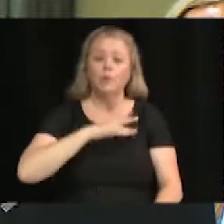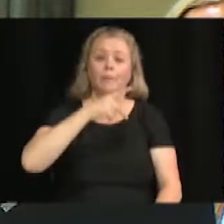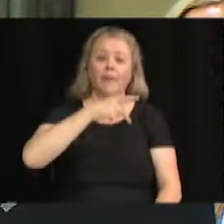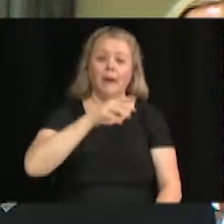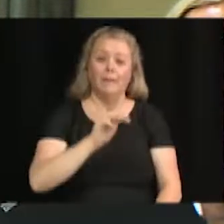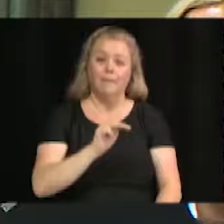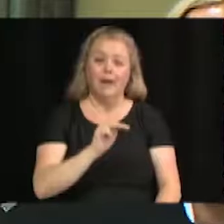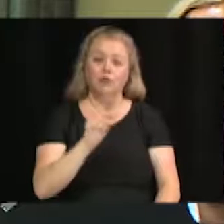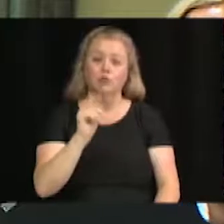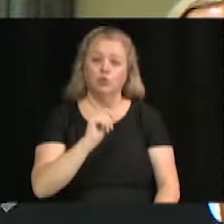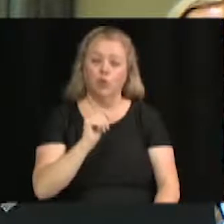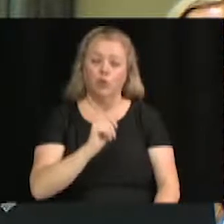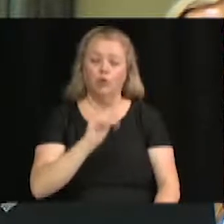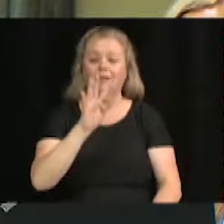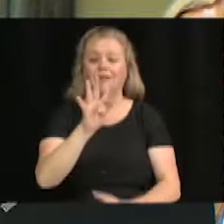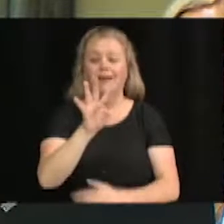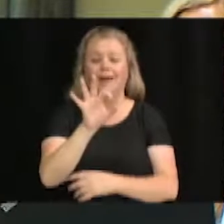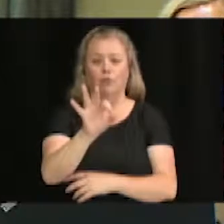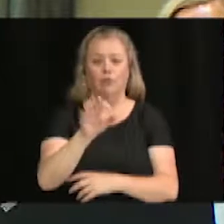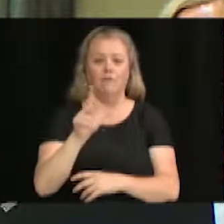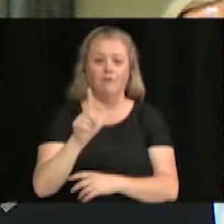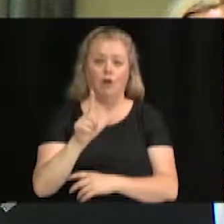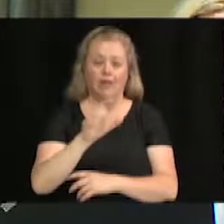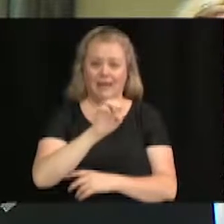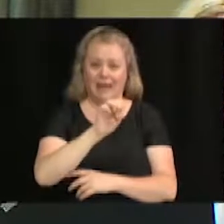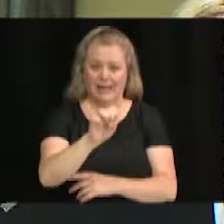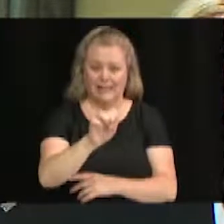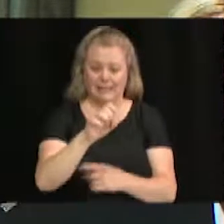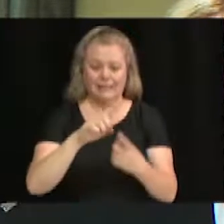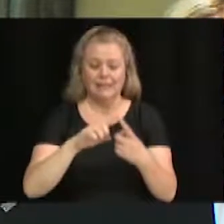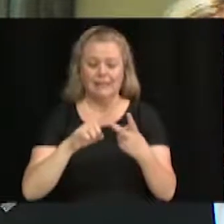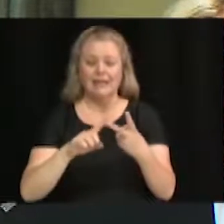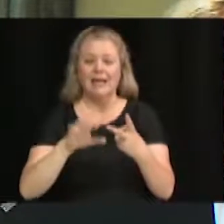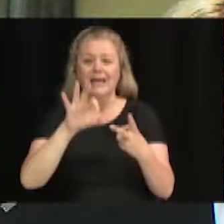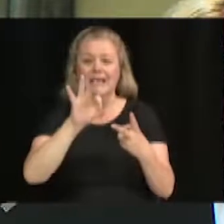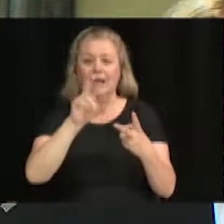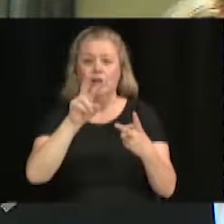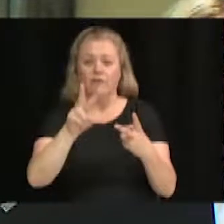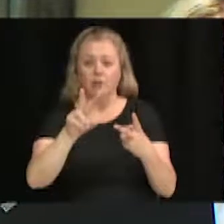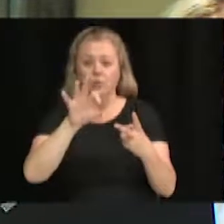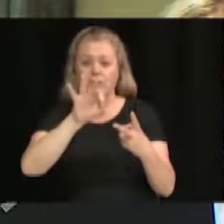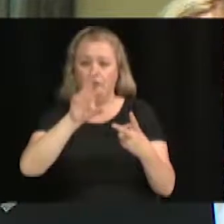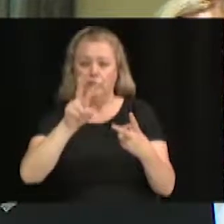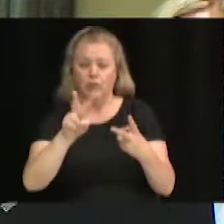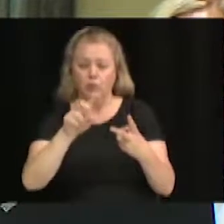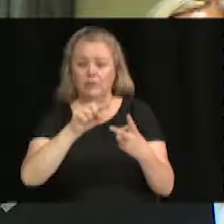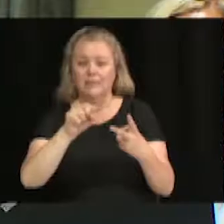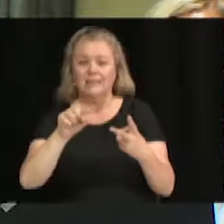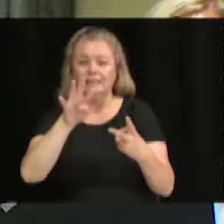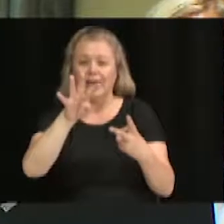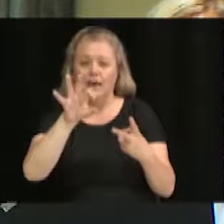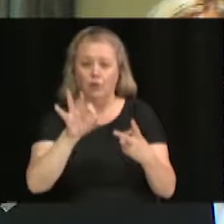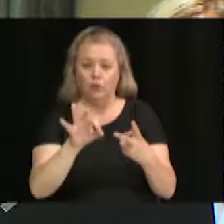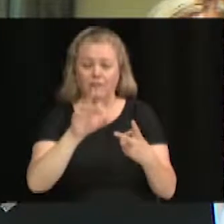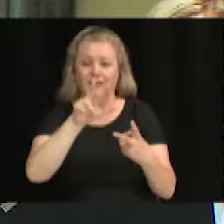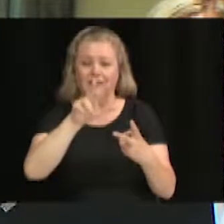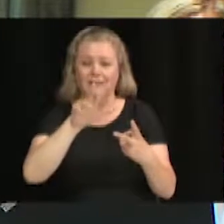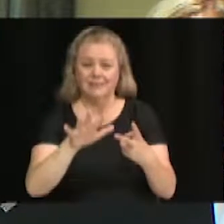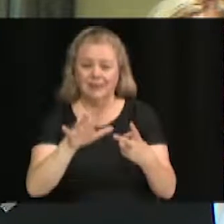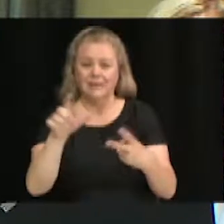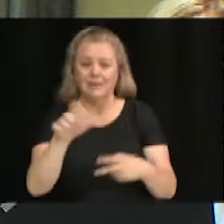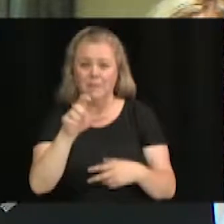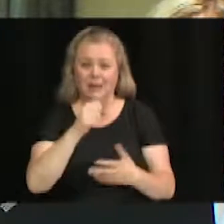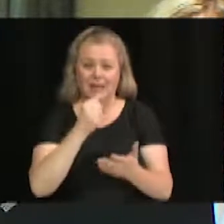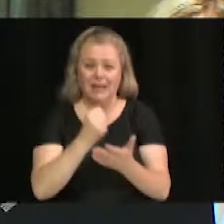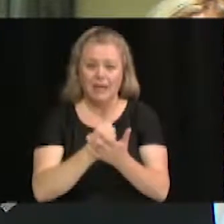49 Laurier Est. Projet de 92 92-49 35 Québec Inc. pour le 200 rue